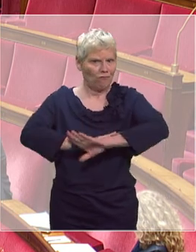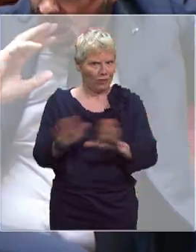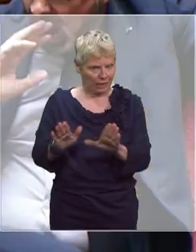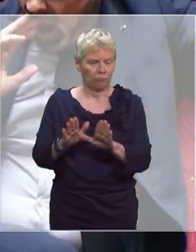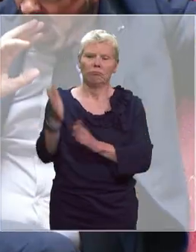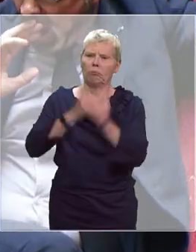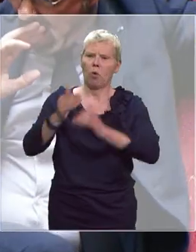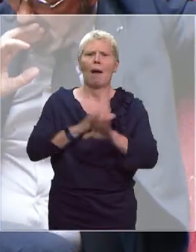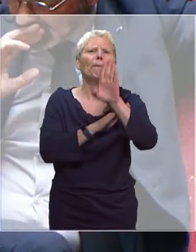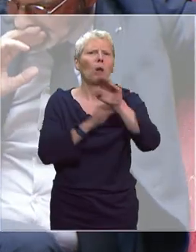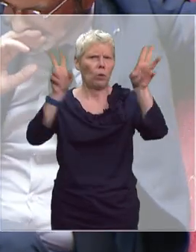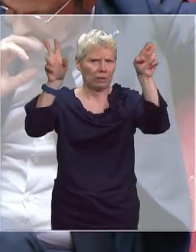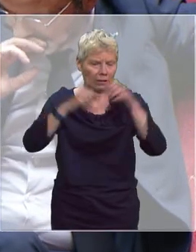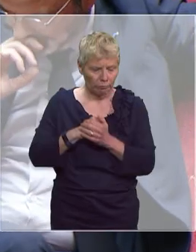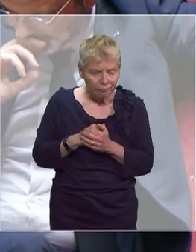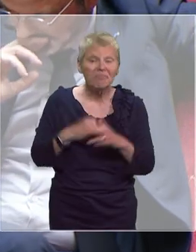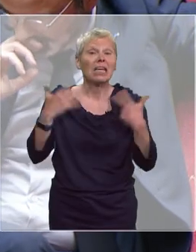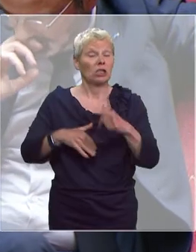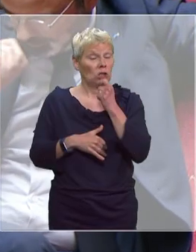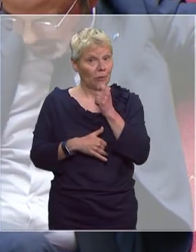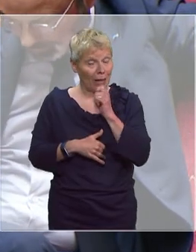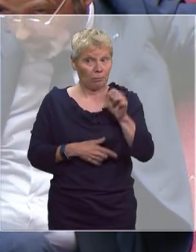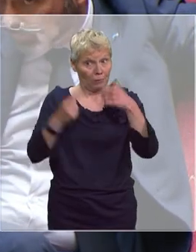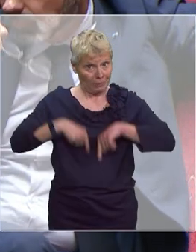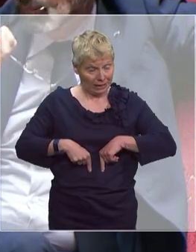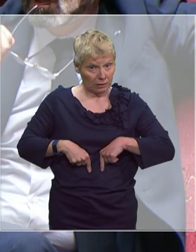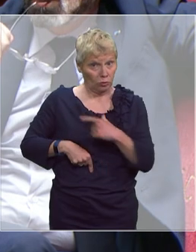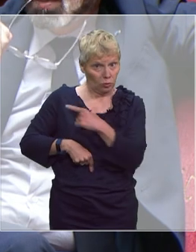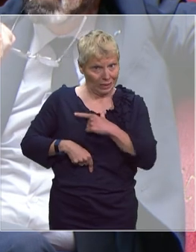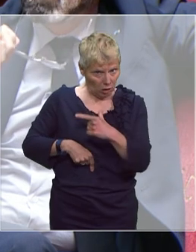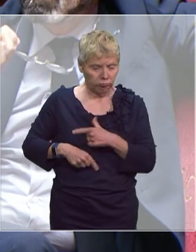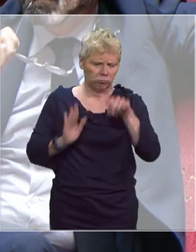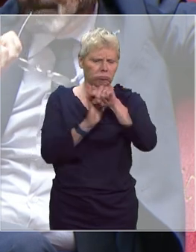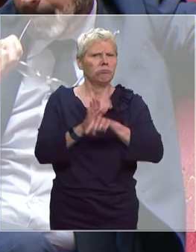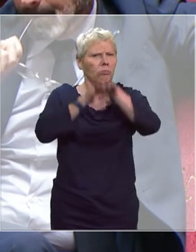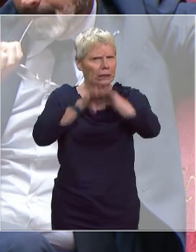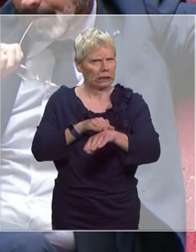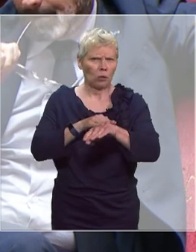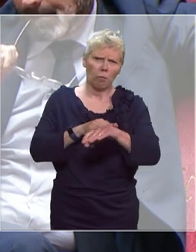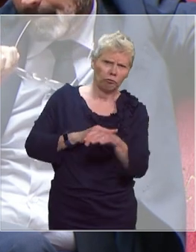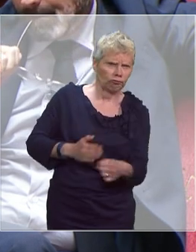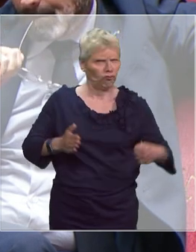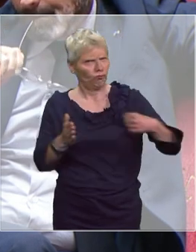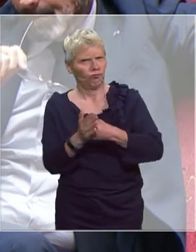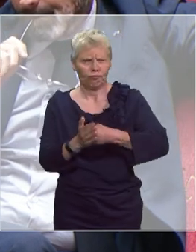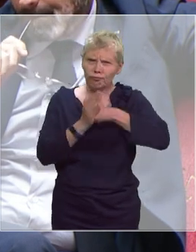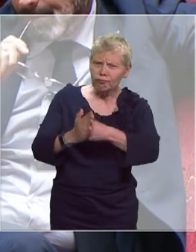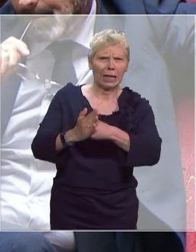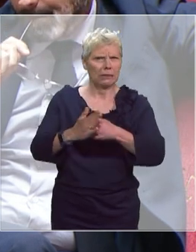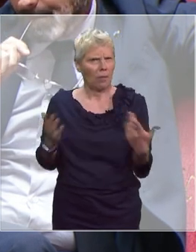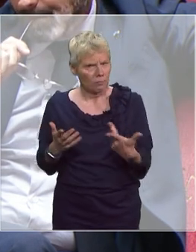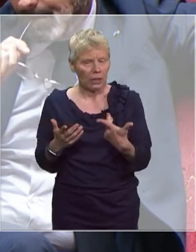28 mars, nous avons appelé avec le Premier ministre à un renforcement des mesures de protection, des mesures difficiles humainement, jusqu